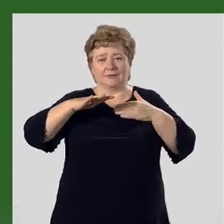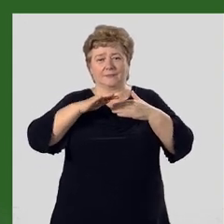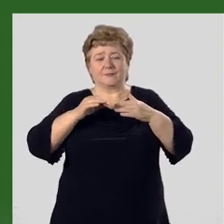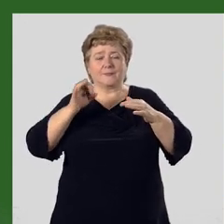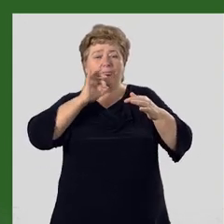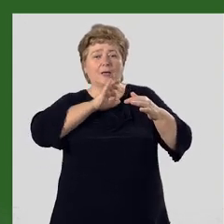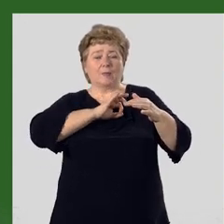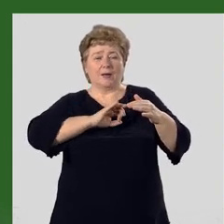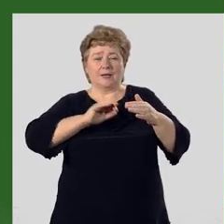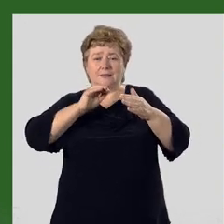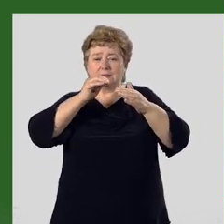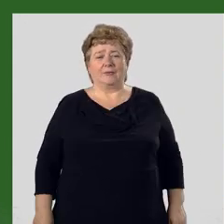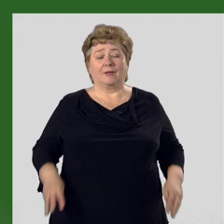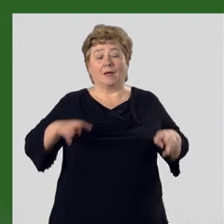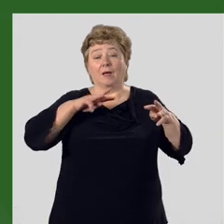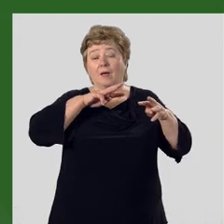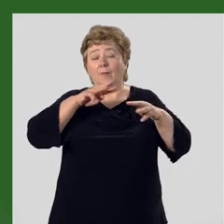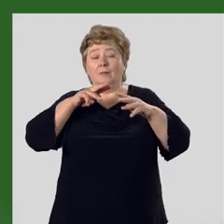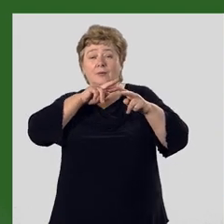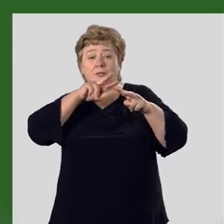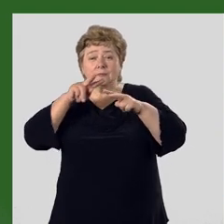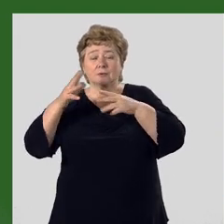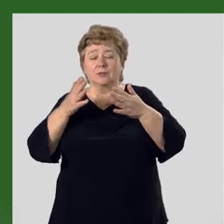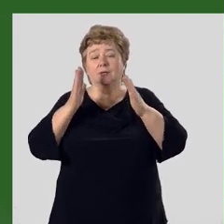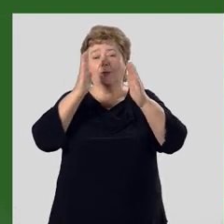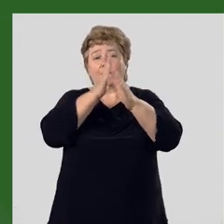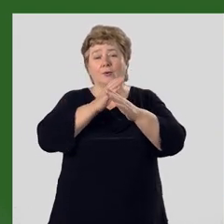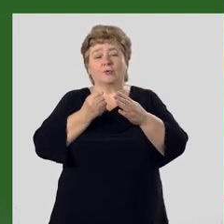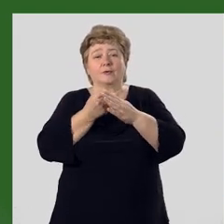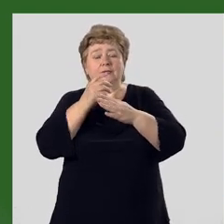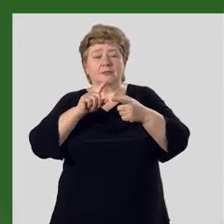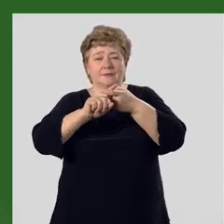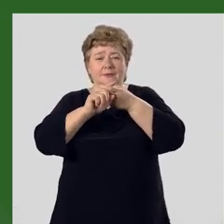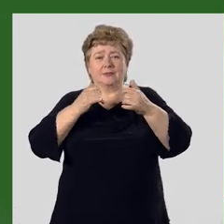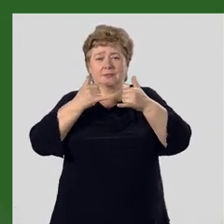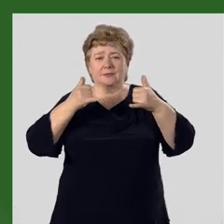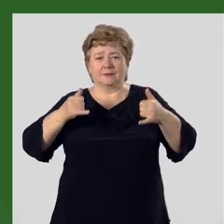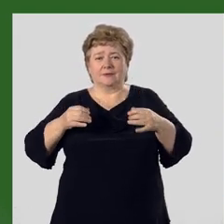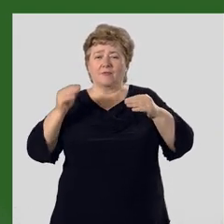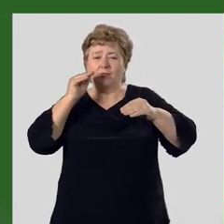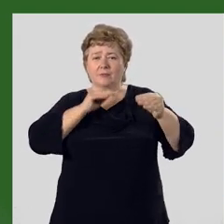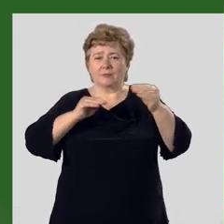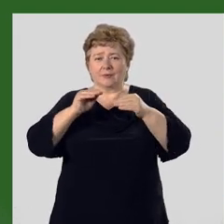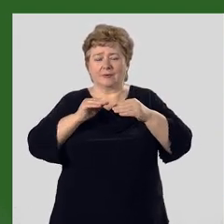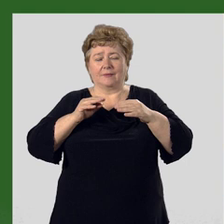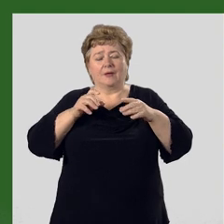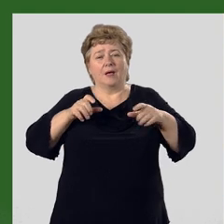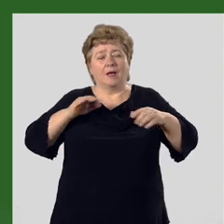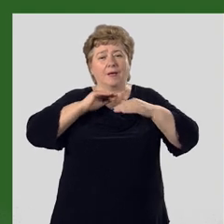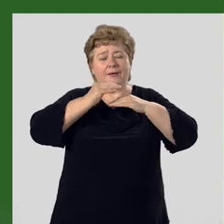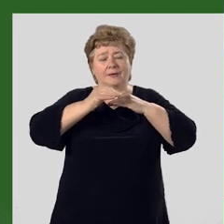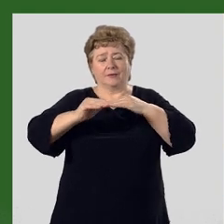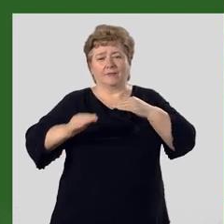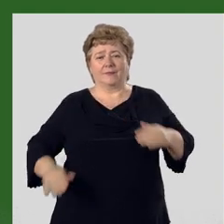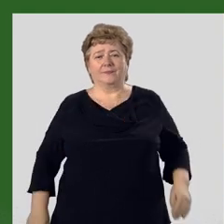полезными ископаемыми. Мы рассмотрим, какие природные явления связаны с развитием и формированием рельефа.